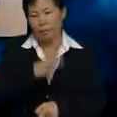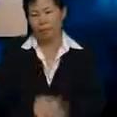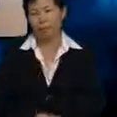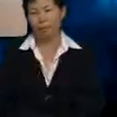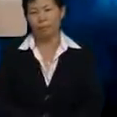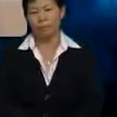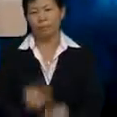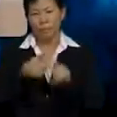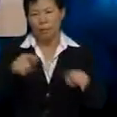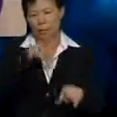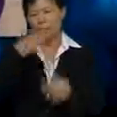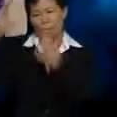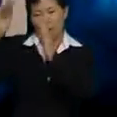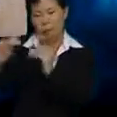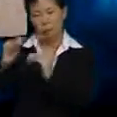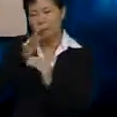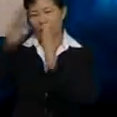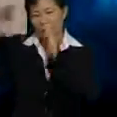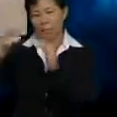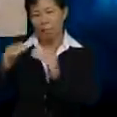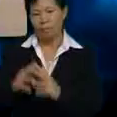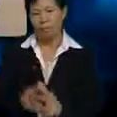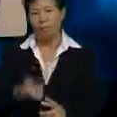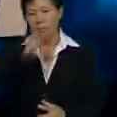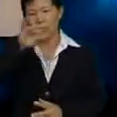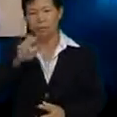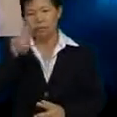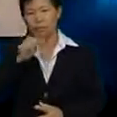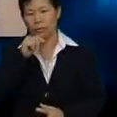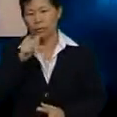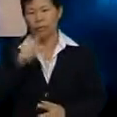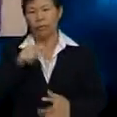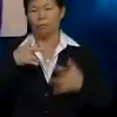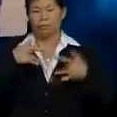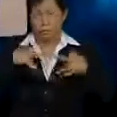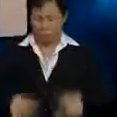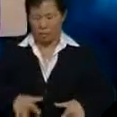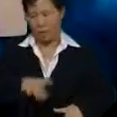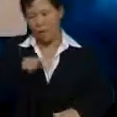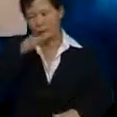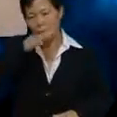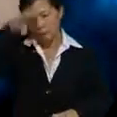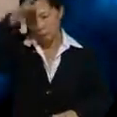Tapi mak harap Julia tak akan Menghampakan Abah dengan mak